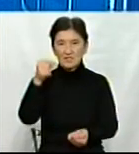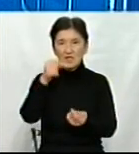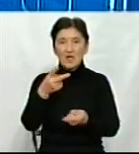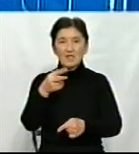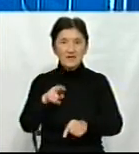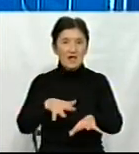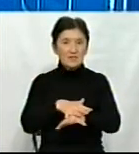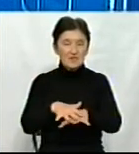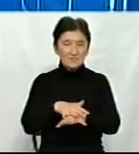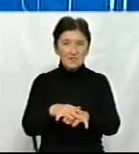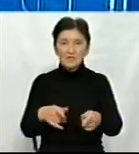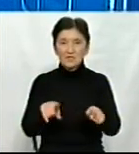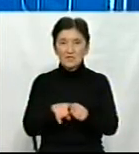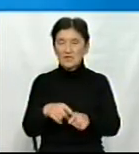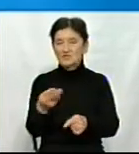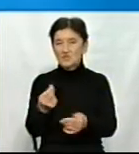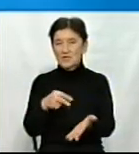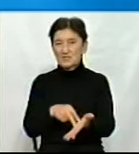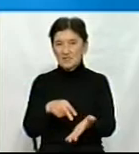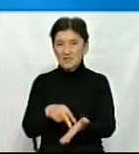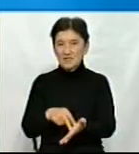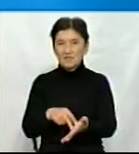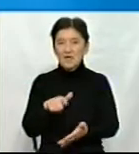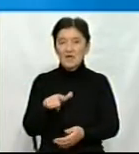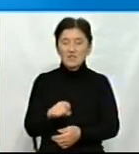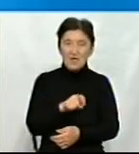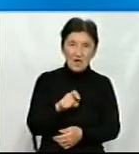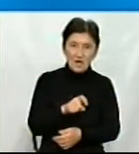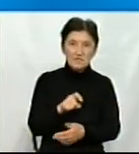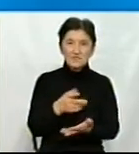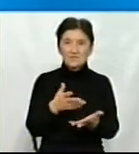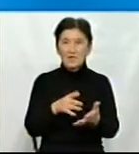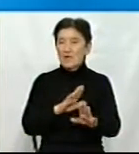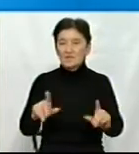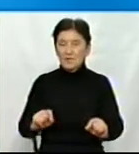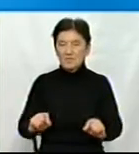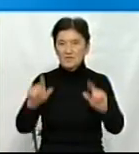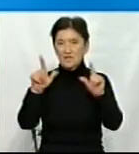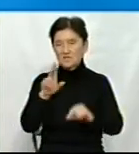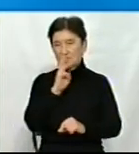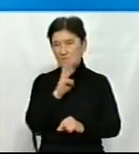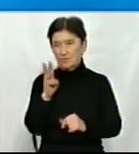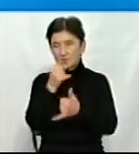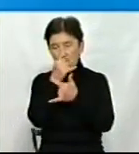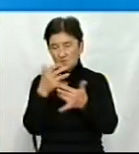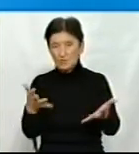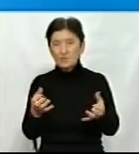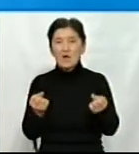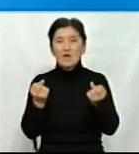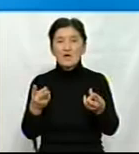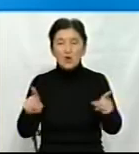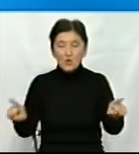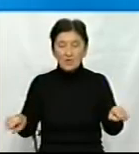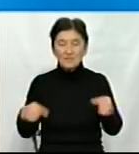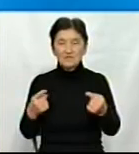піднімається також ціни на електроенергію, на газ. Тому не підняти заробітну плату не можна. Інше питання – як організувати